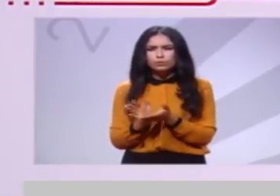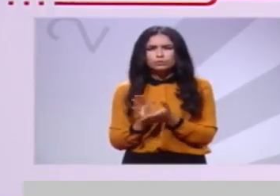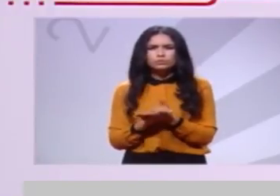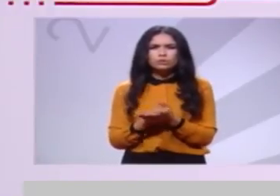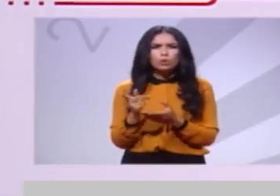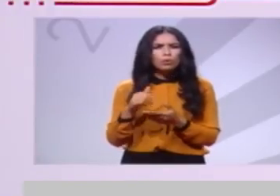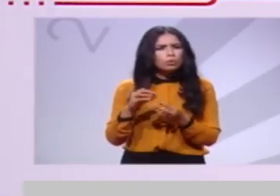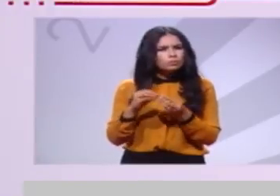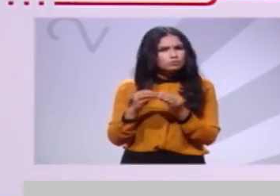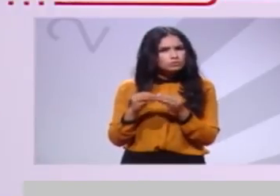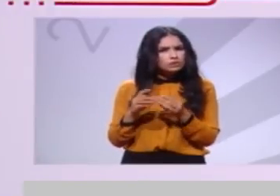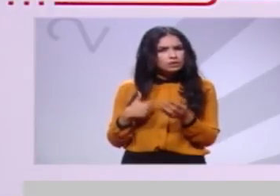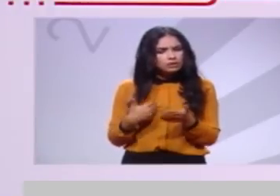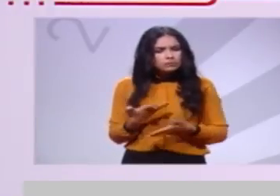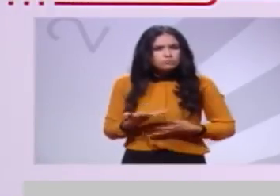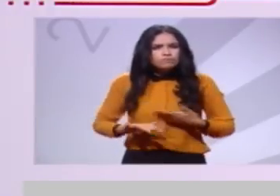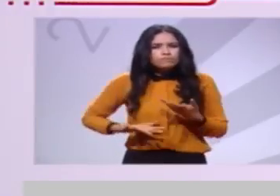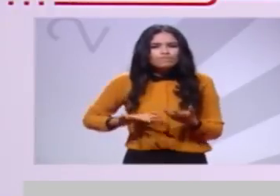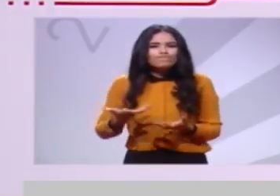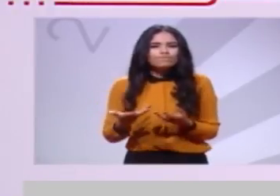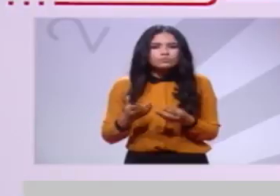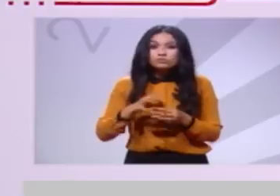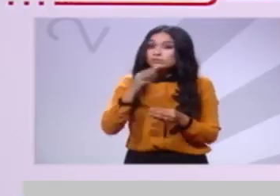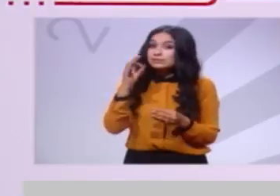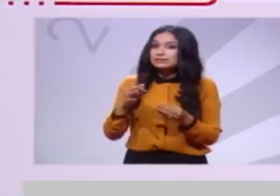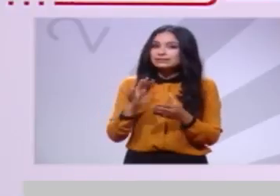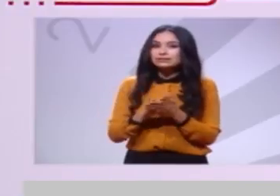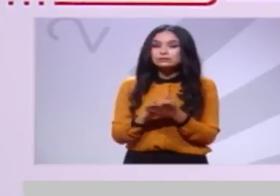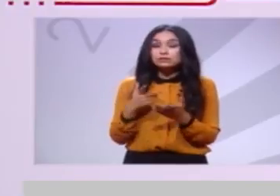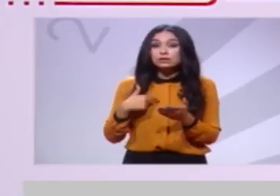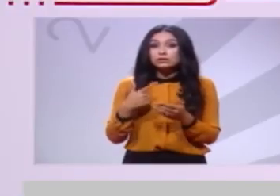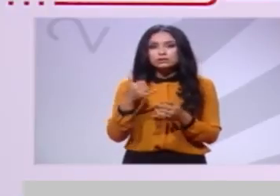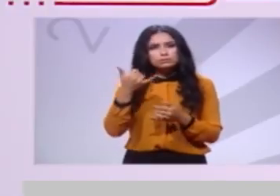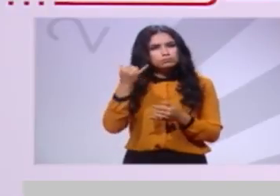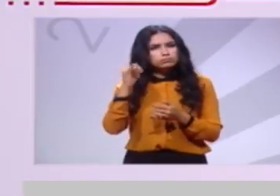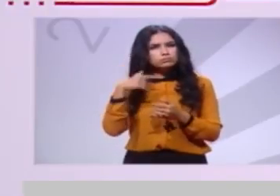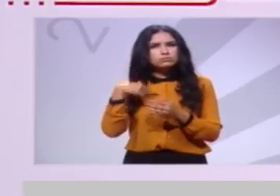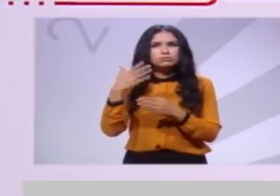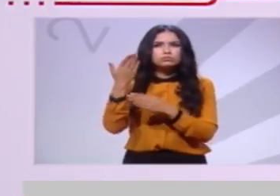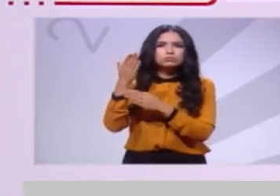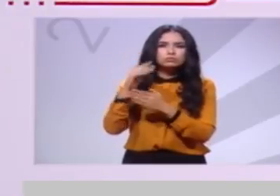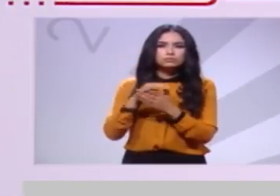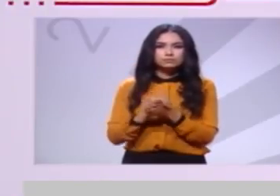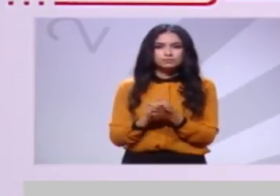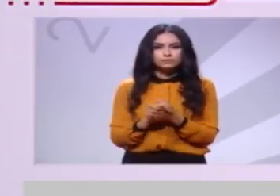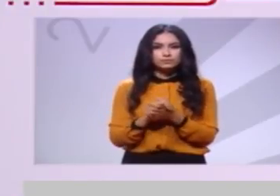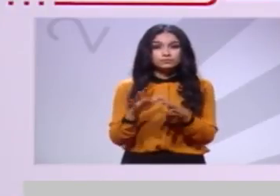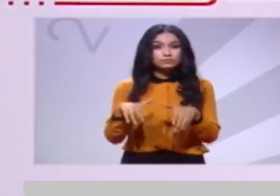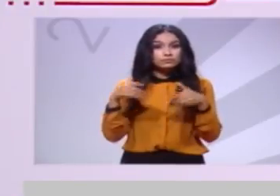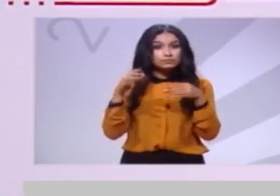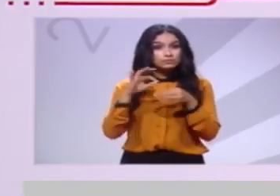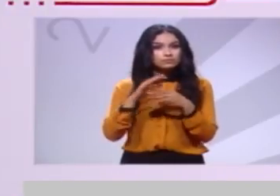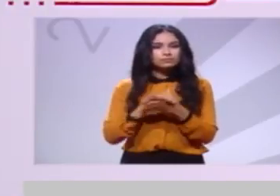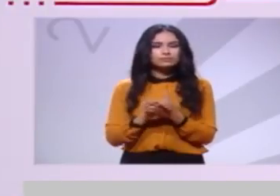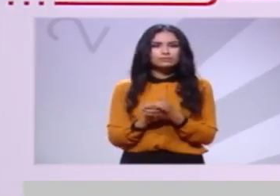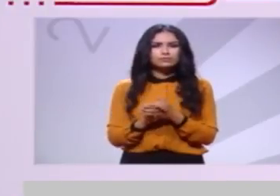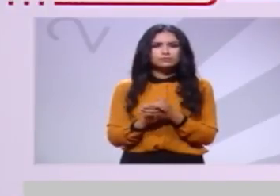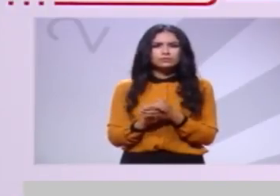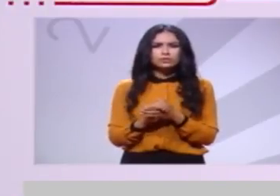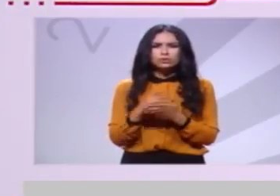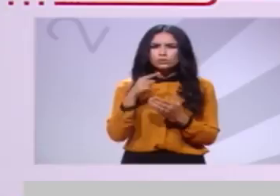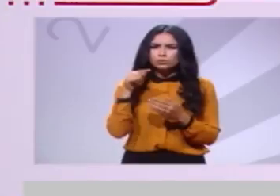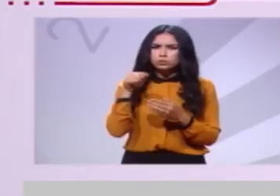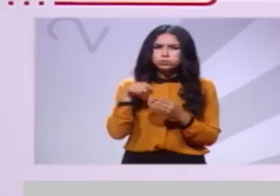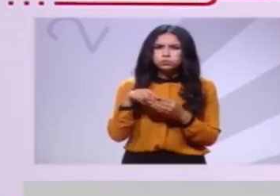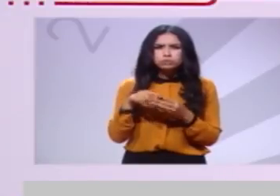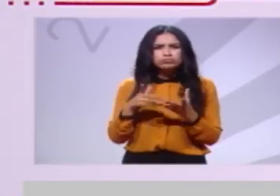مشاكل التي سنسعى لحلها إن حملنا الأمانة الحكم هي الكارثة البيئية والصحية